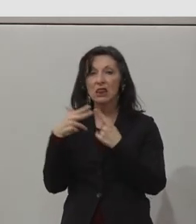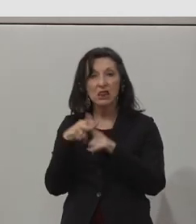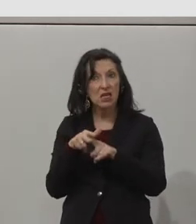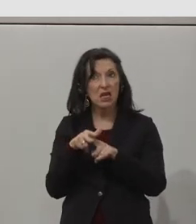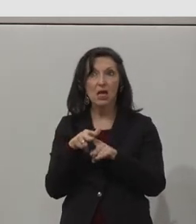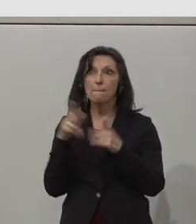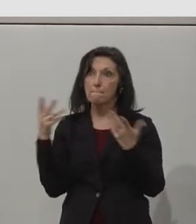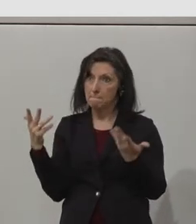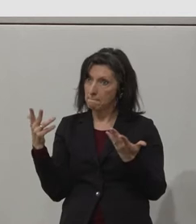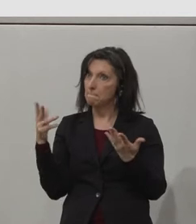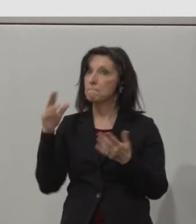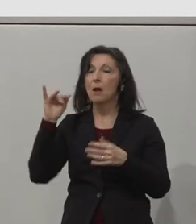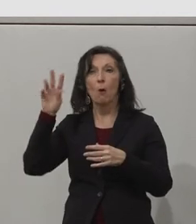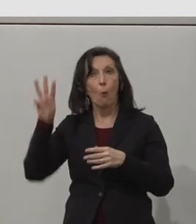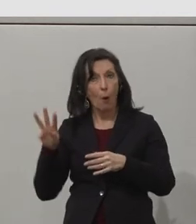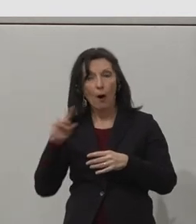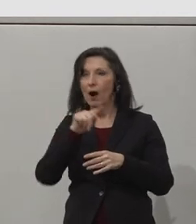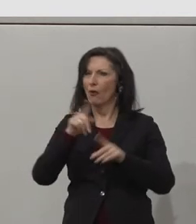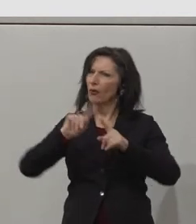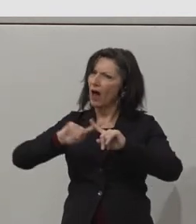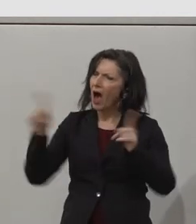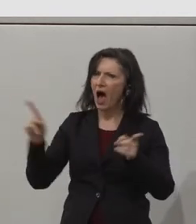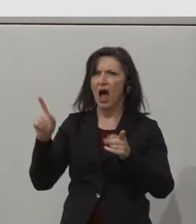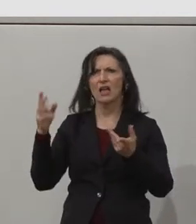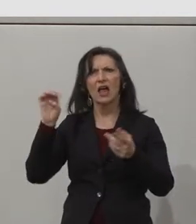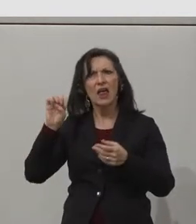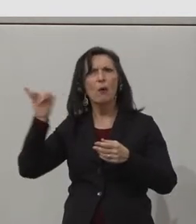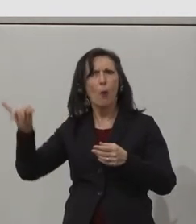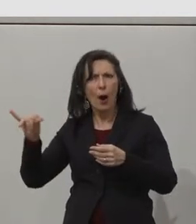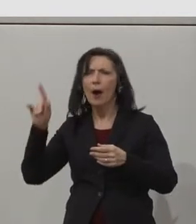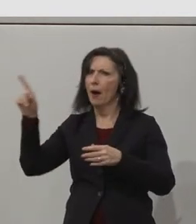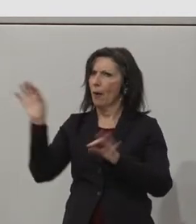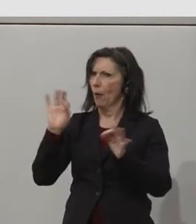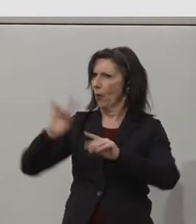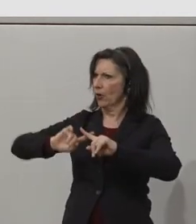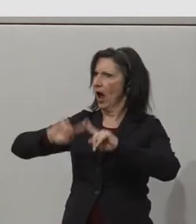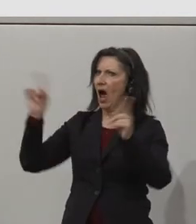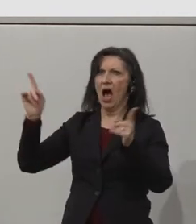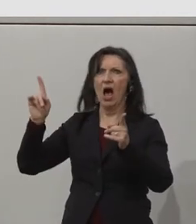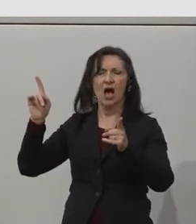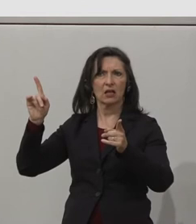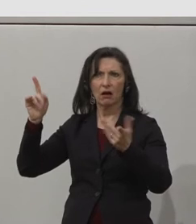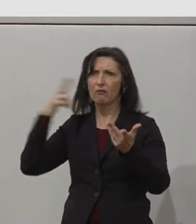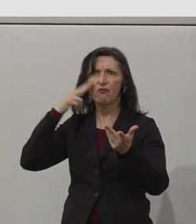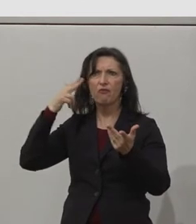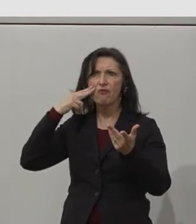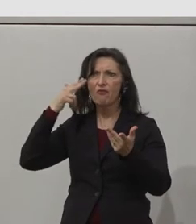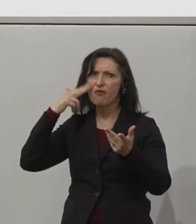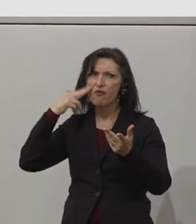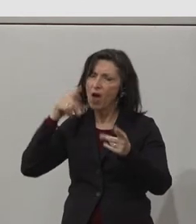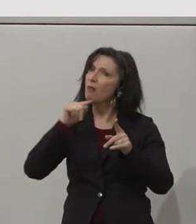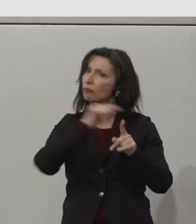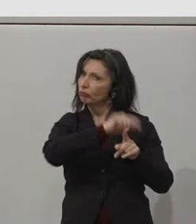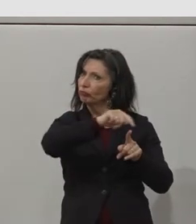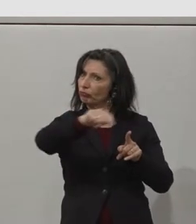our other businesses as well. So for the last few slides, I just have a few quotes from some of our graduates